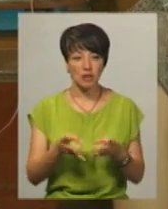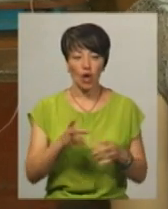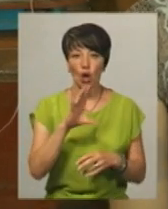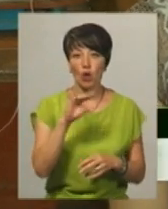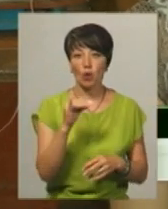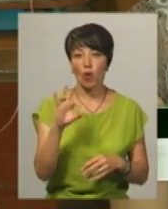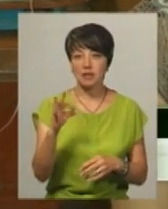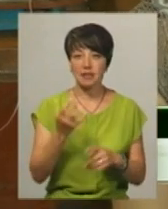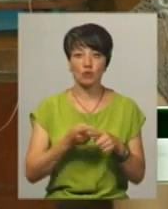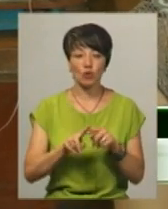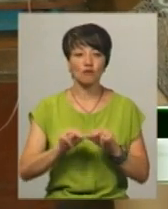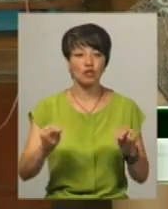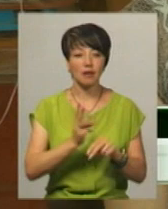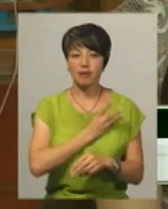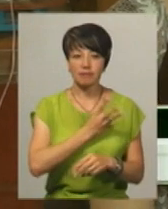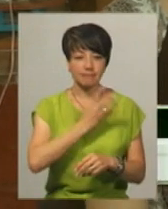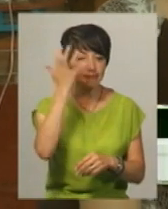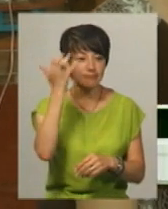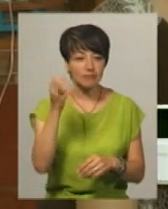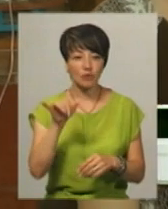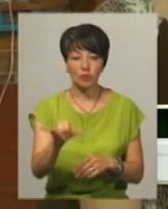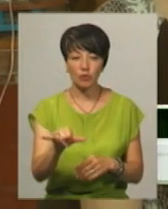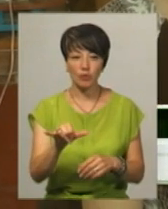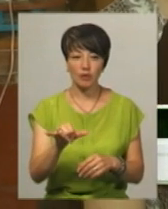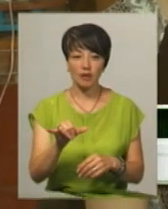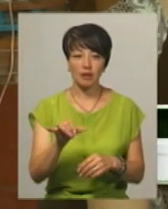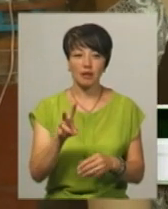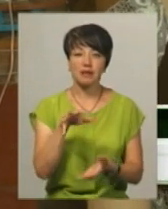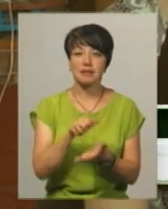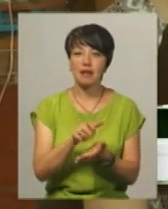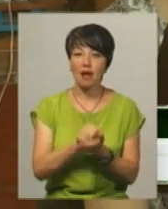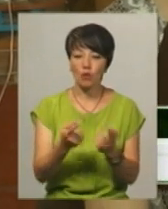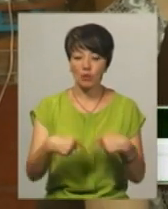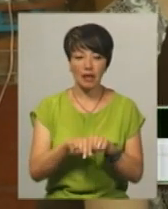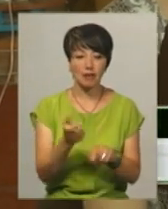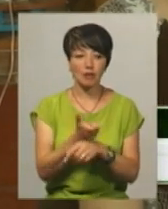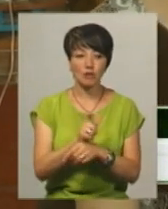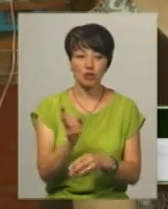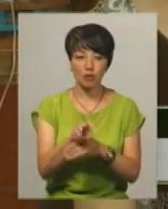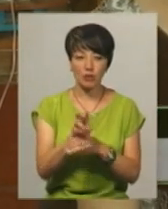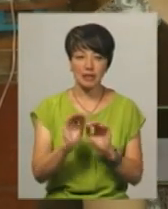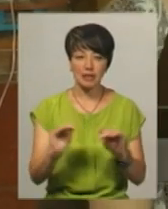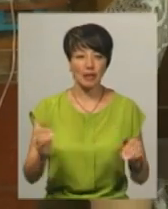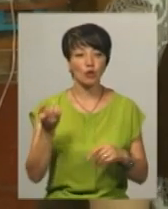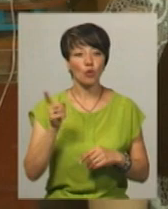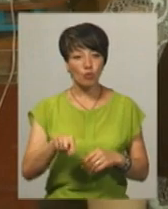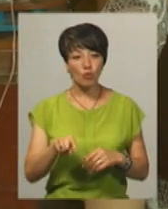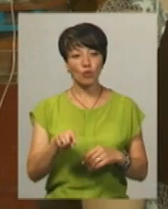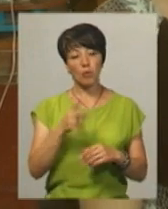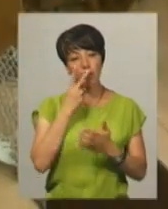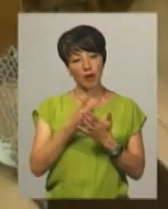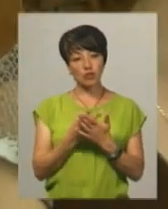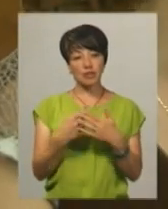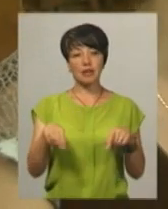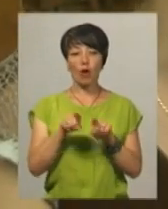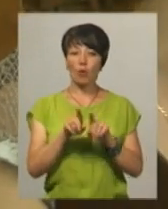Олександрович – це той вчитель-ентузіаст, в якого в заняттях гуртка найбільше учнів. І тому, бачачи